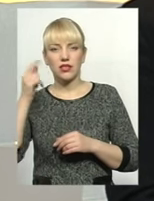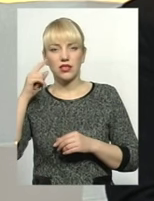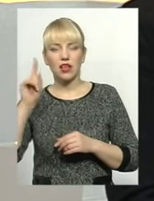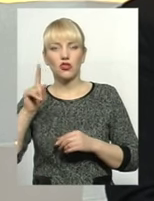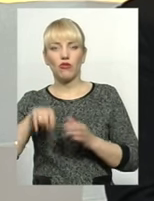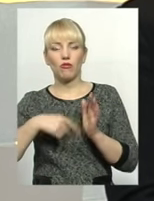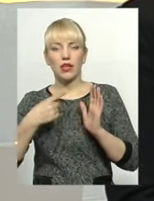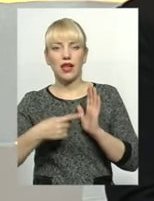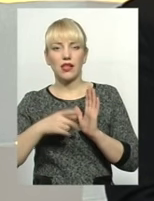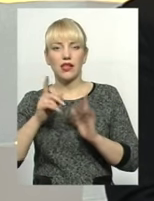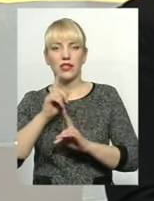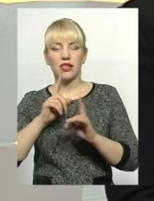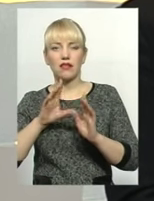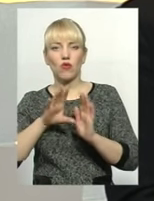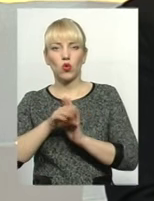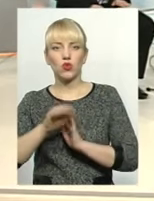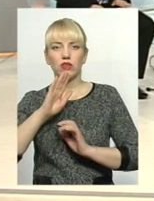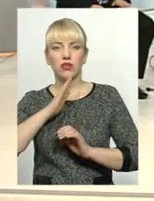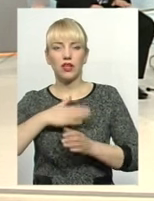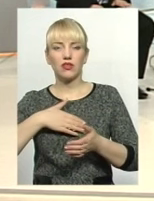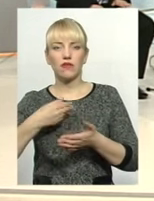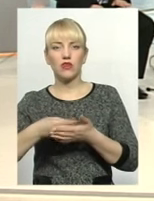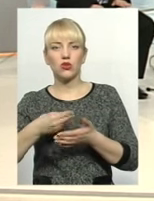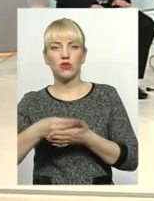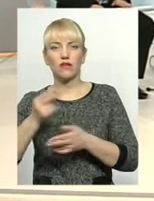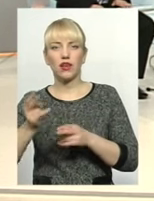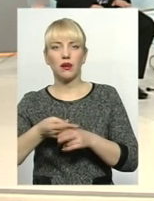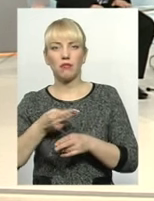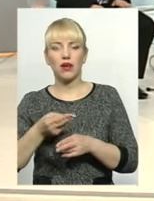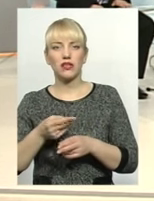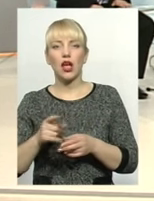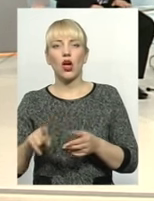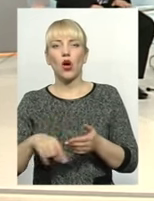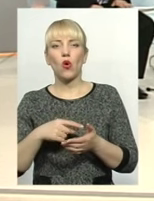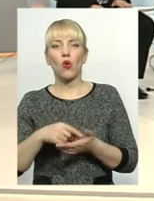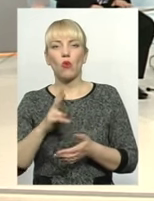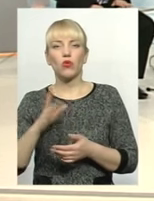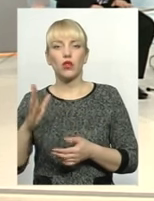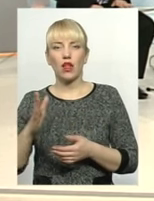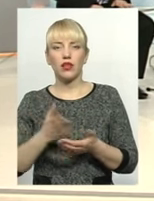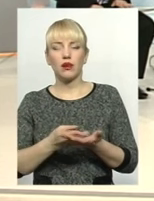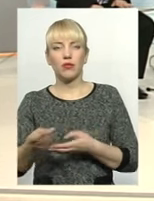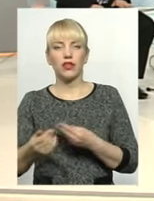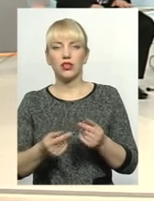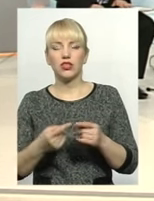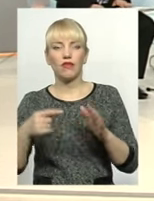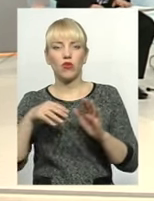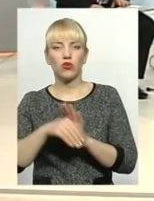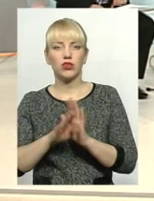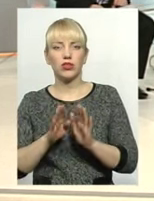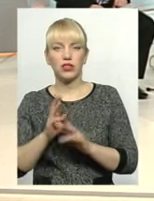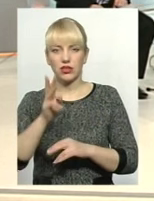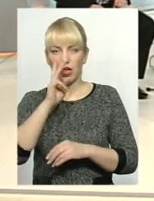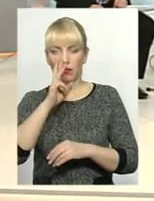включено наше фінансування, але знову вже без комунальних платіжів, тобто тільки заробітна плата, стипендія, харчування дітей